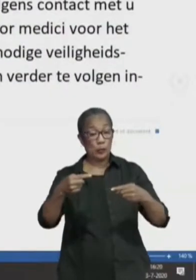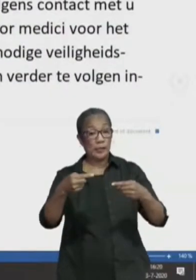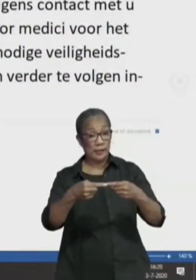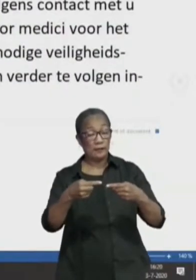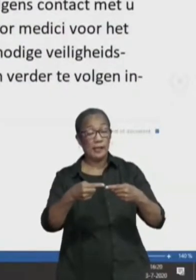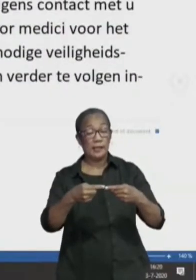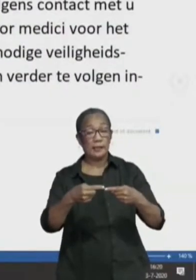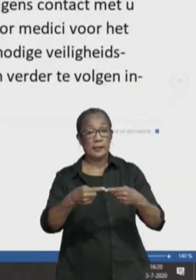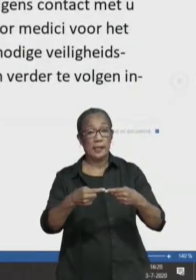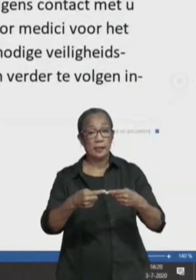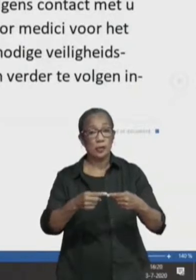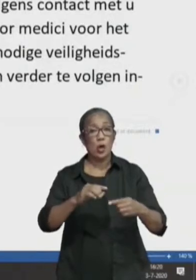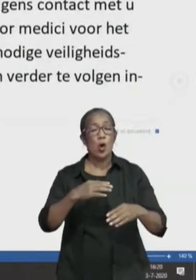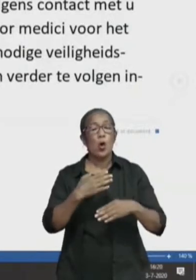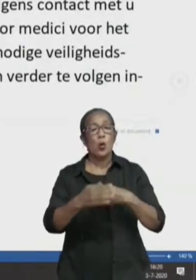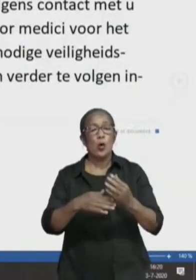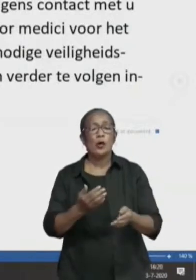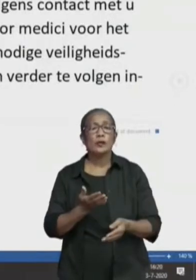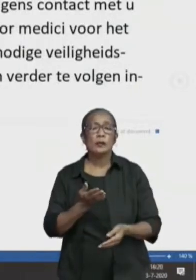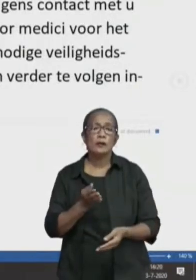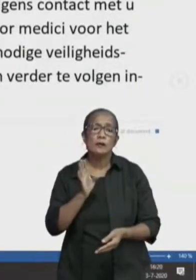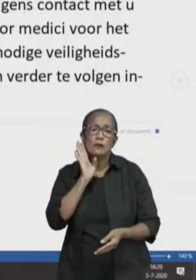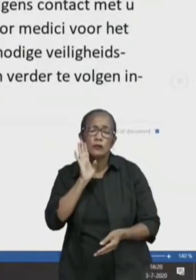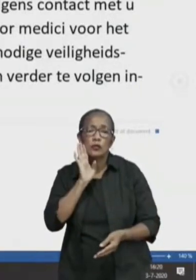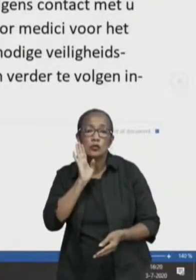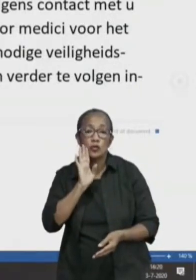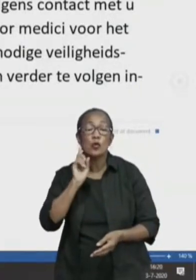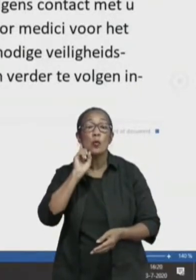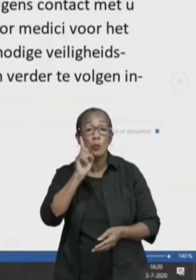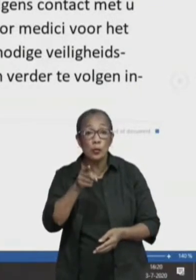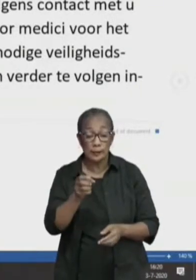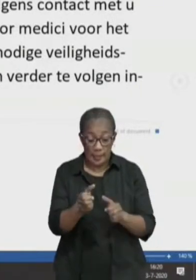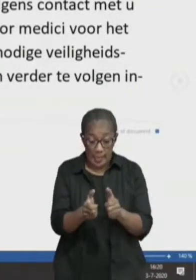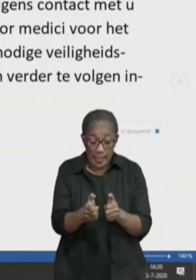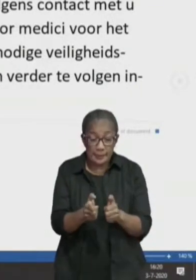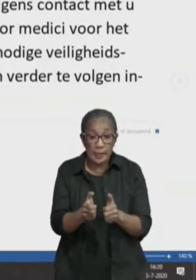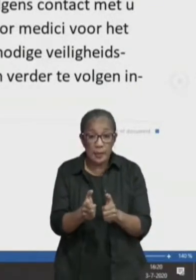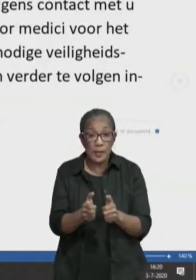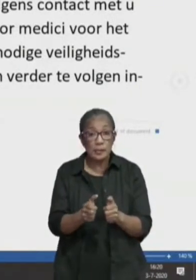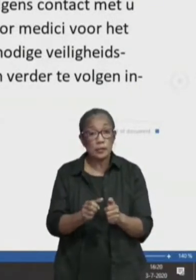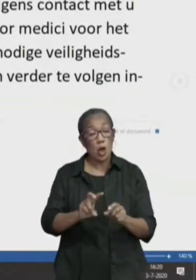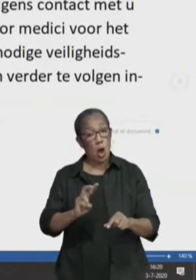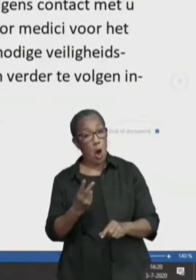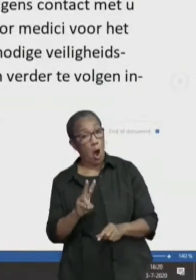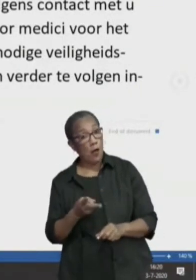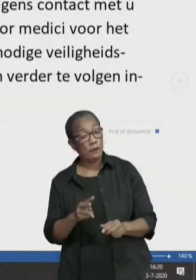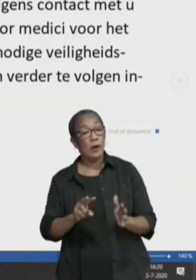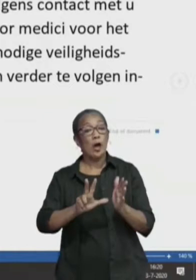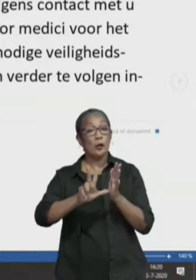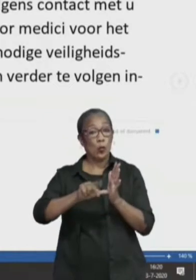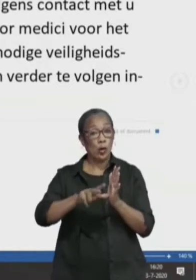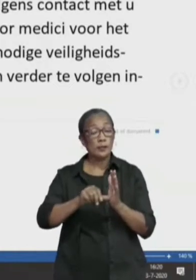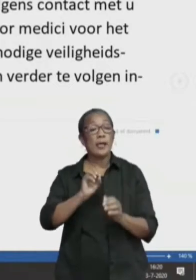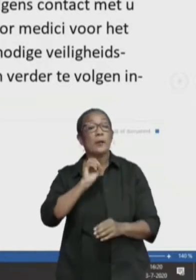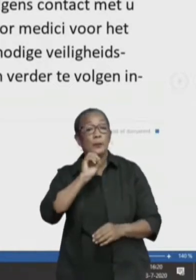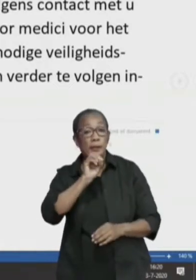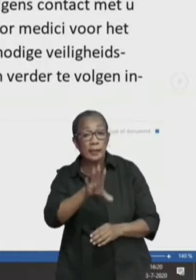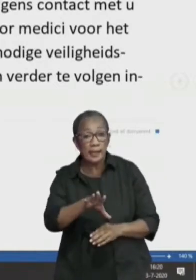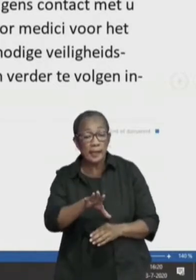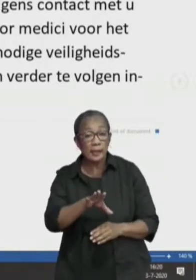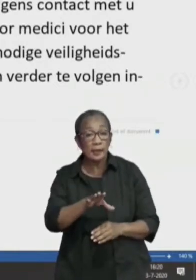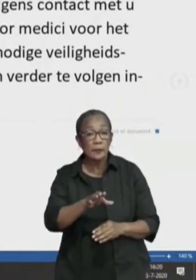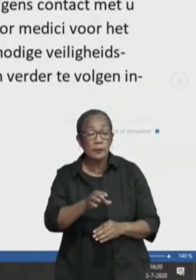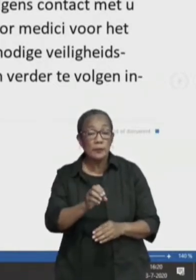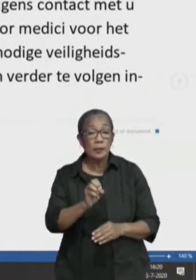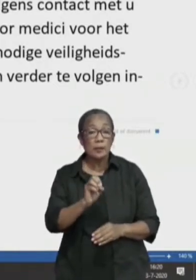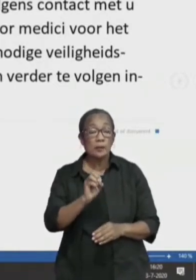kunnen worden verzocht om middels sms of een whatsapp bericht, dit door te geven